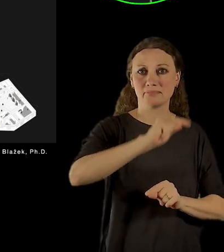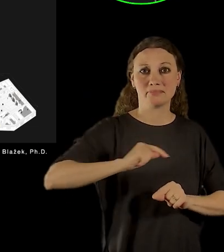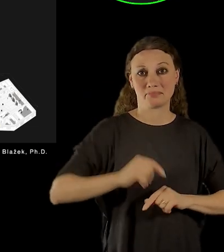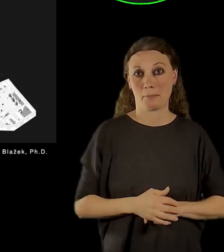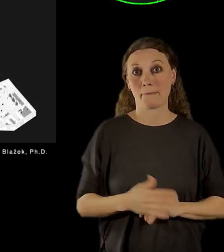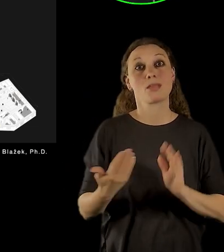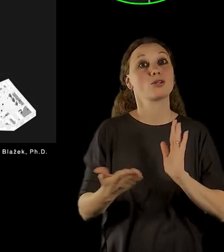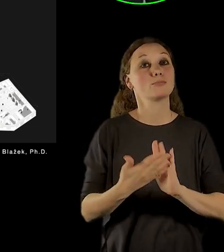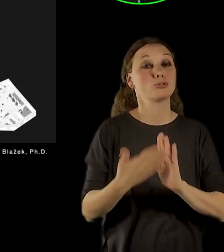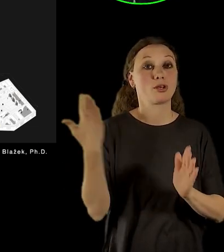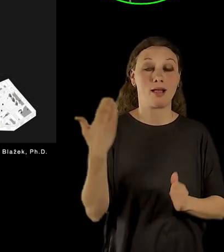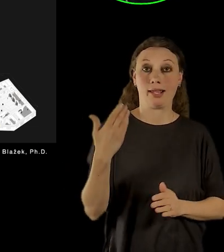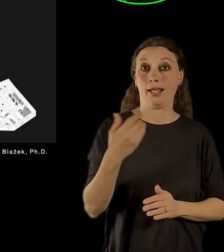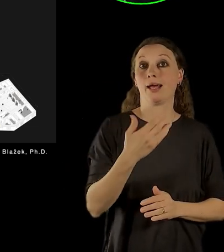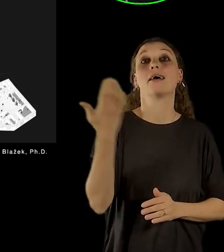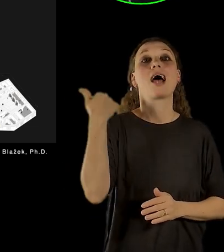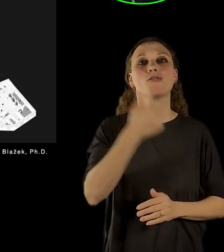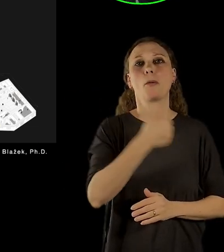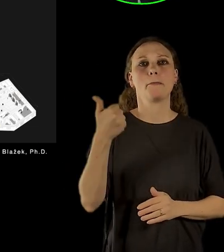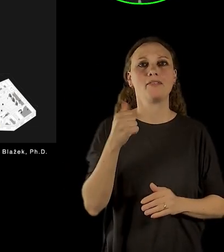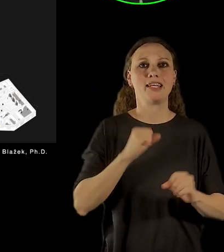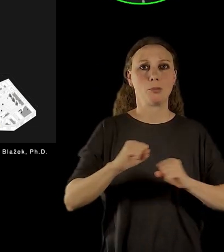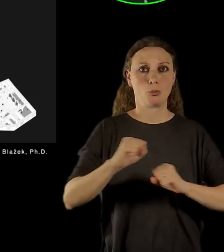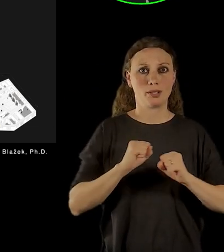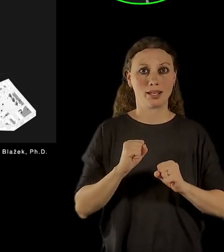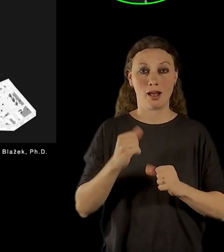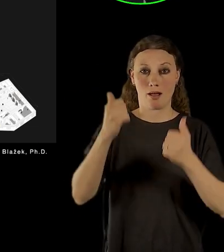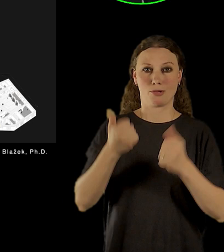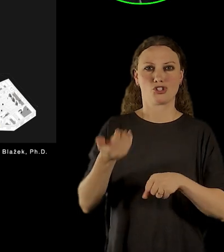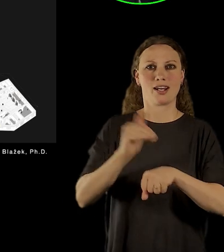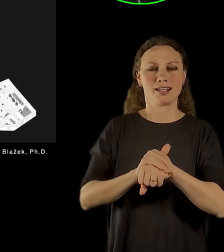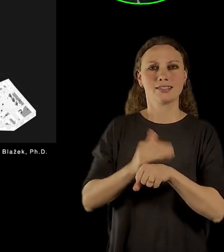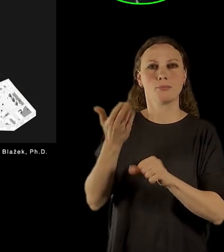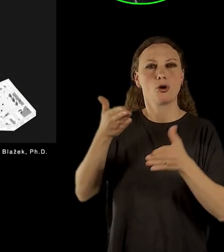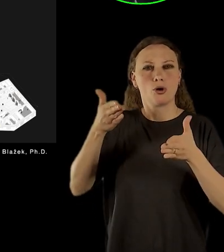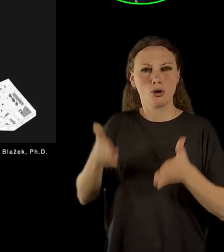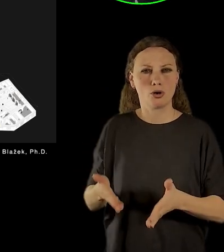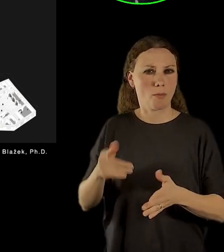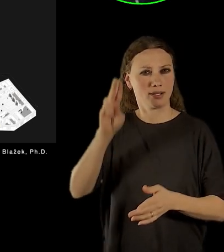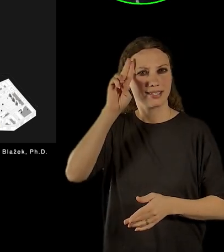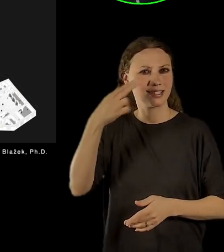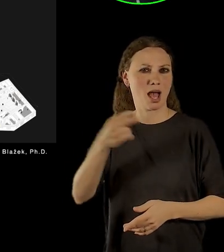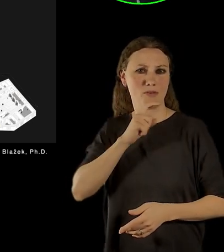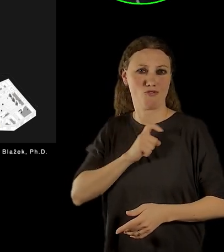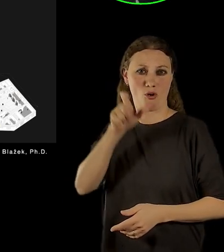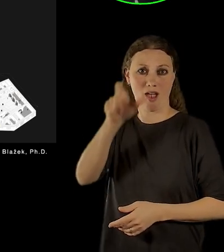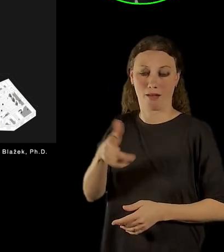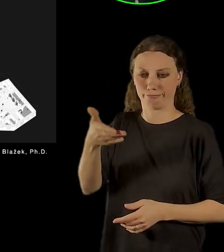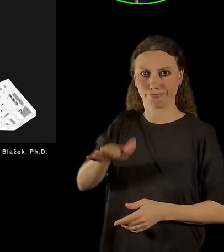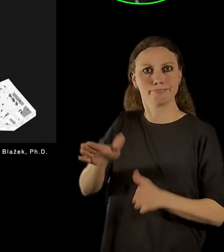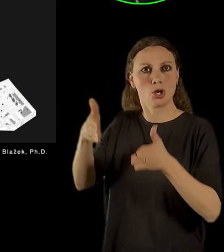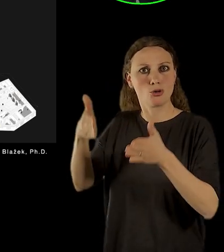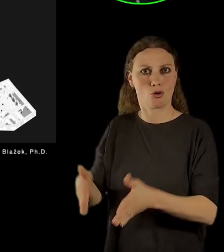Pražské radnici byl hrob neznámého vojína. V období nacistické okupace byl